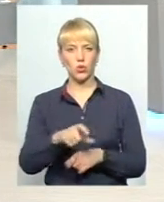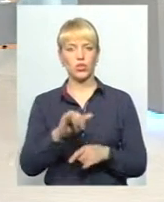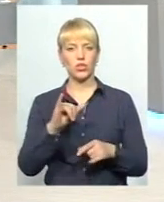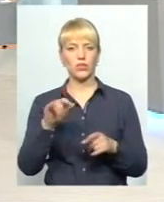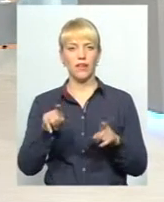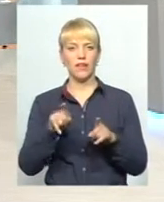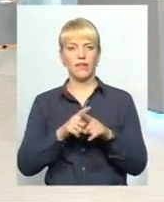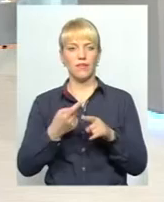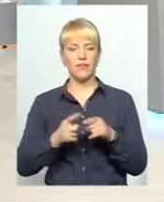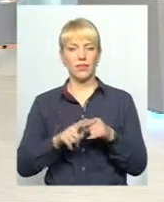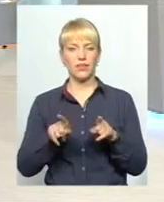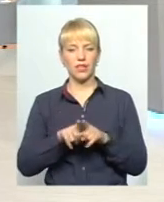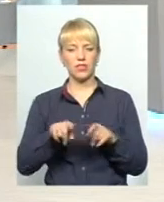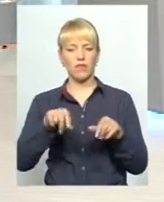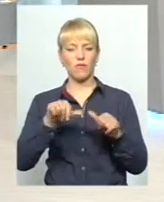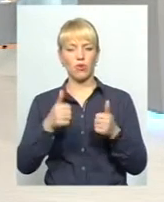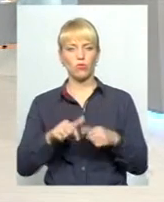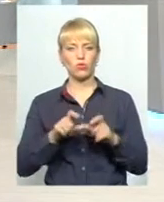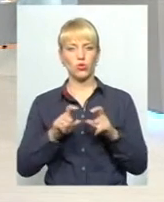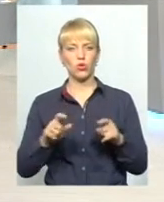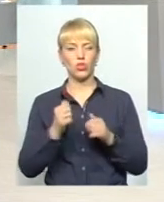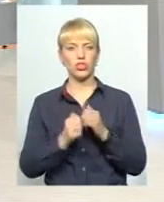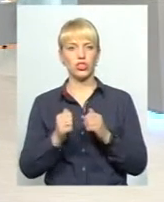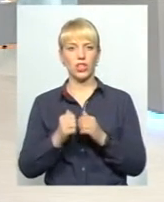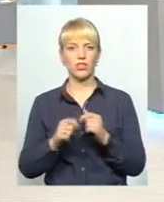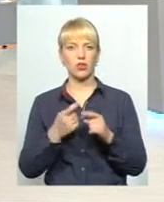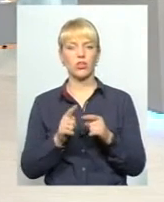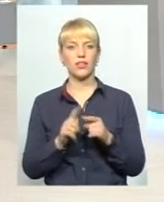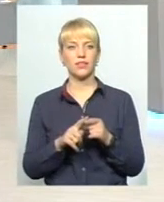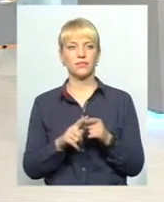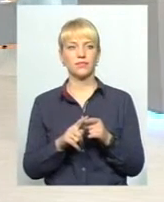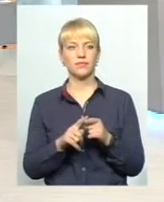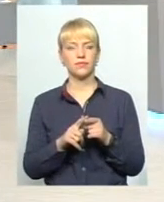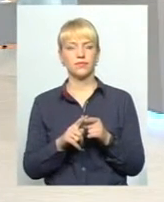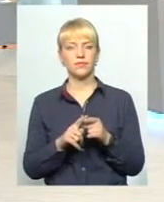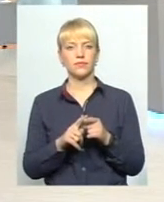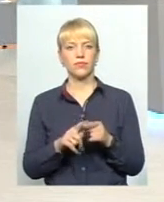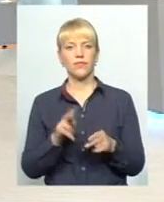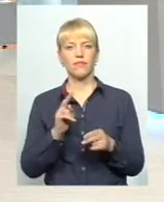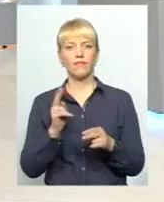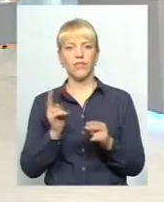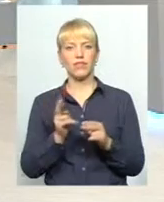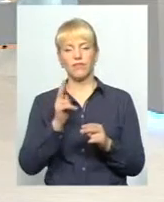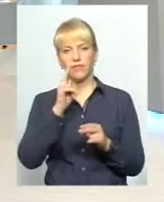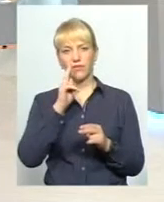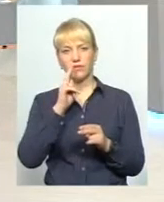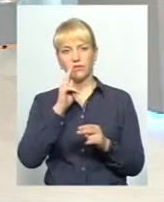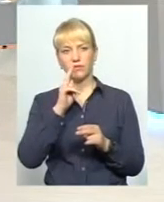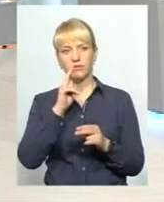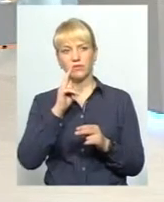теж формують школи. дуже часто саме відсутність школи чи